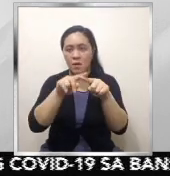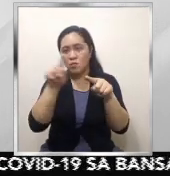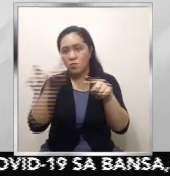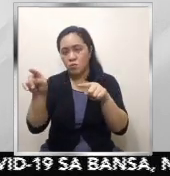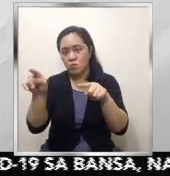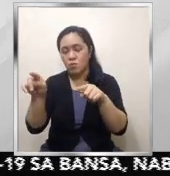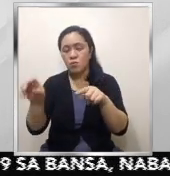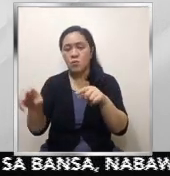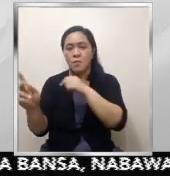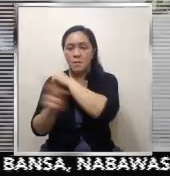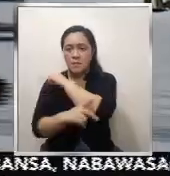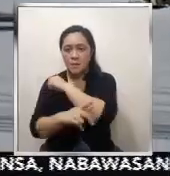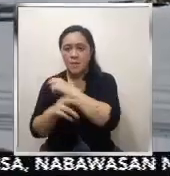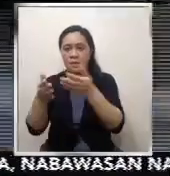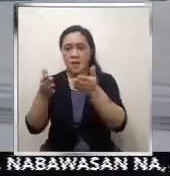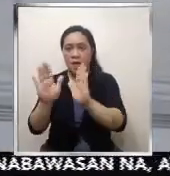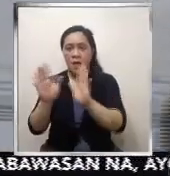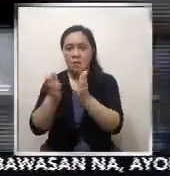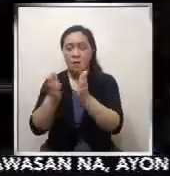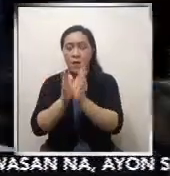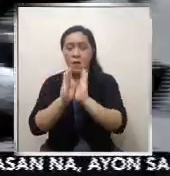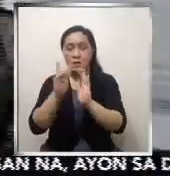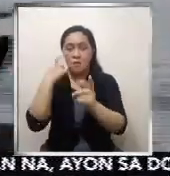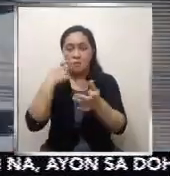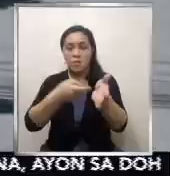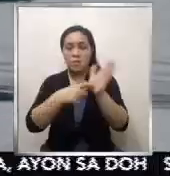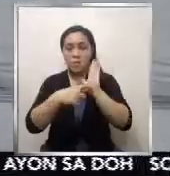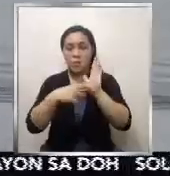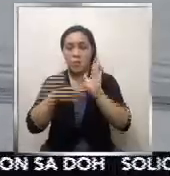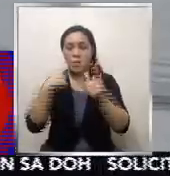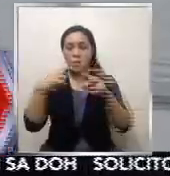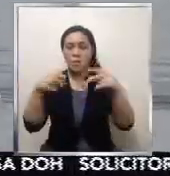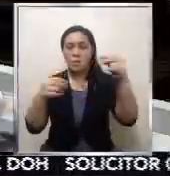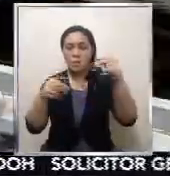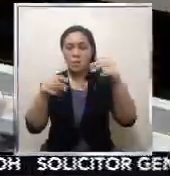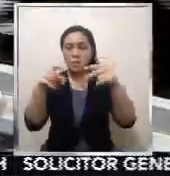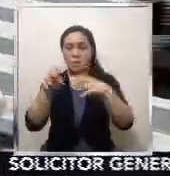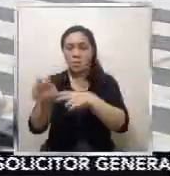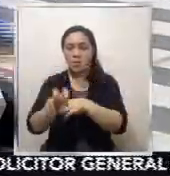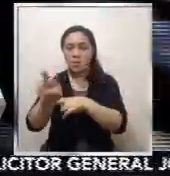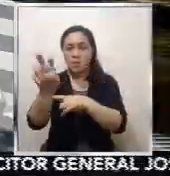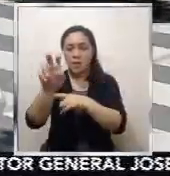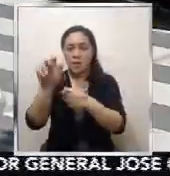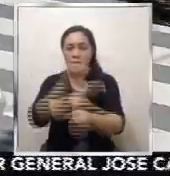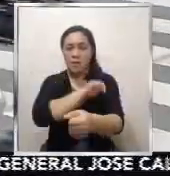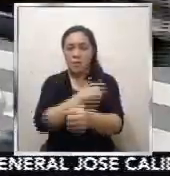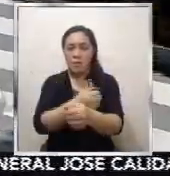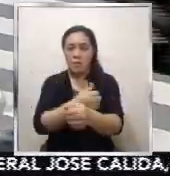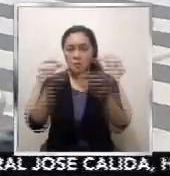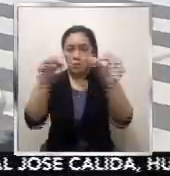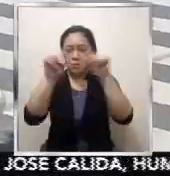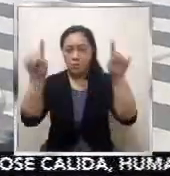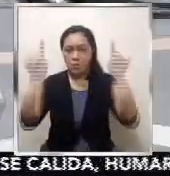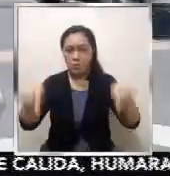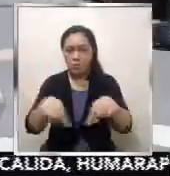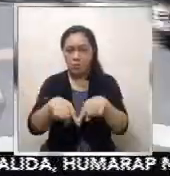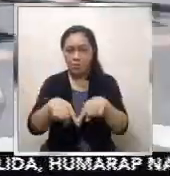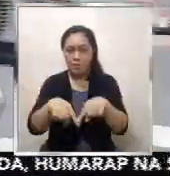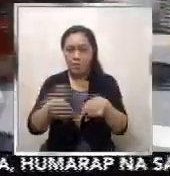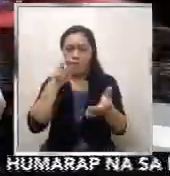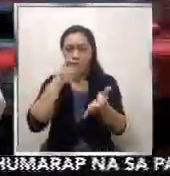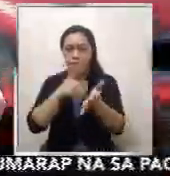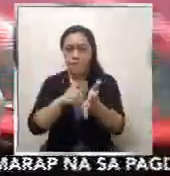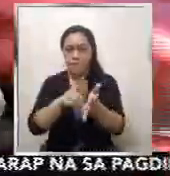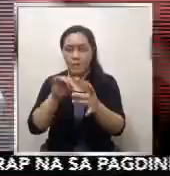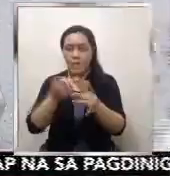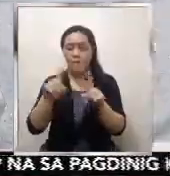kinakailangan ng travel authority. Bawal pa rin daw ang angkas, sabi ni National Task Force Vice Chair DILG Sekretary Eduardo Año, dahil malakas